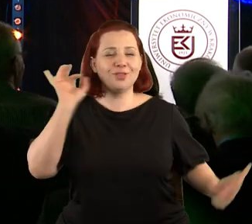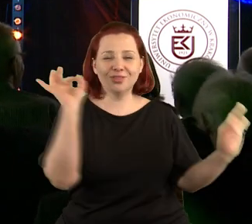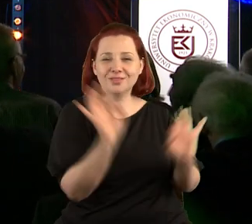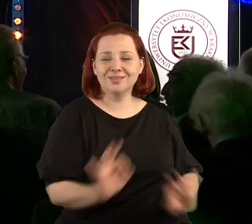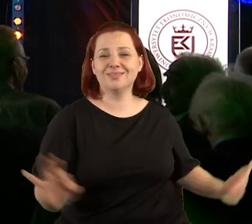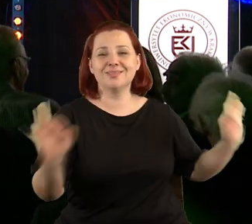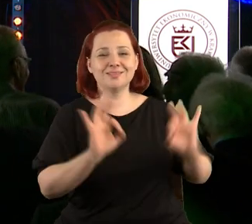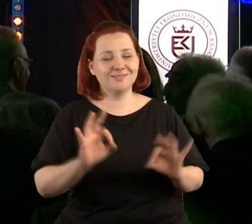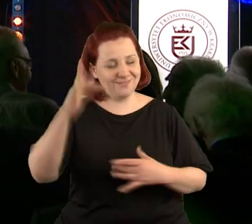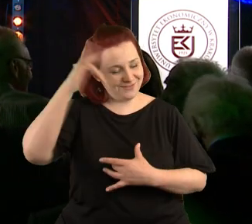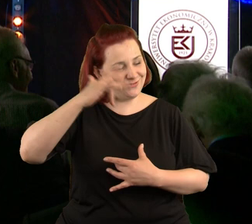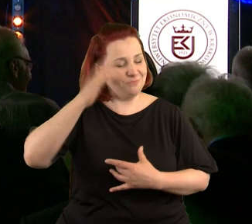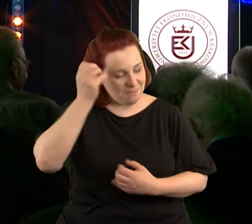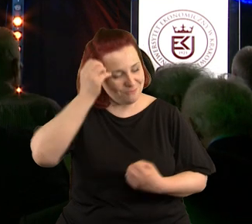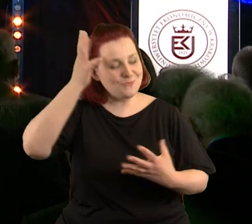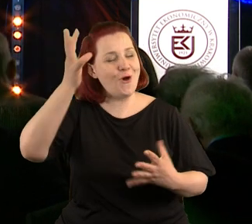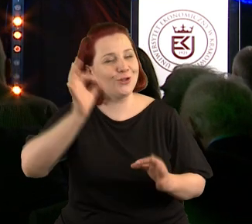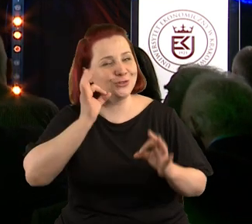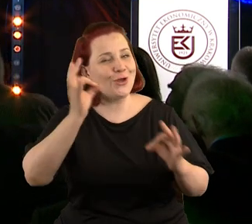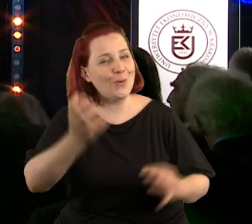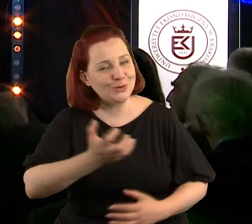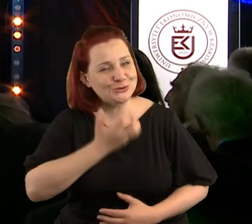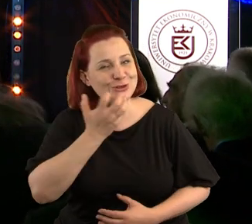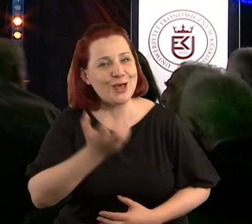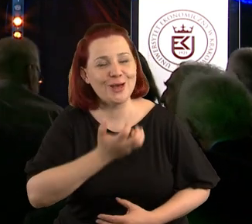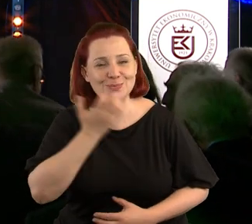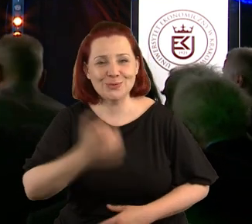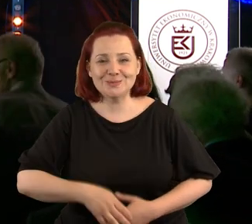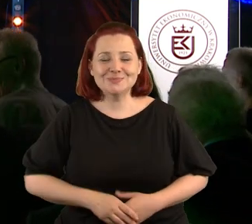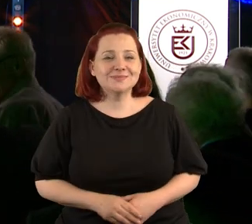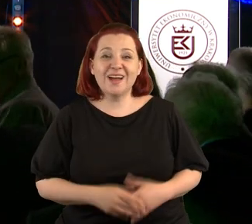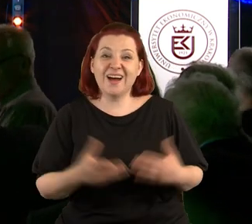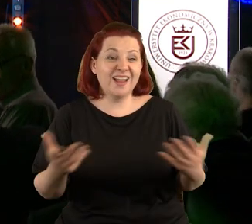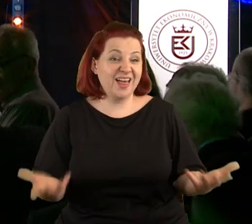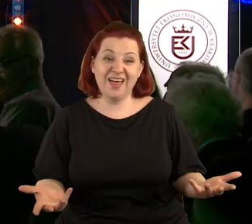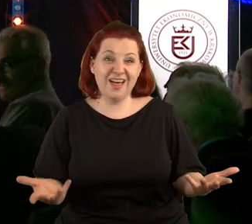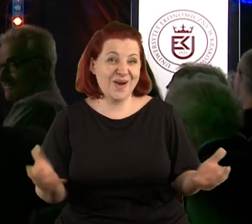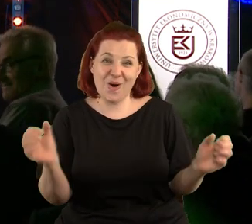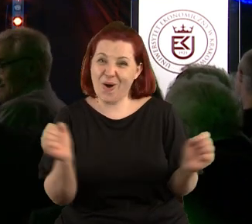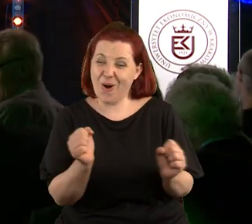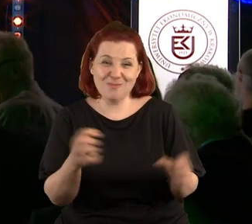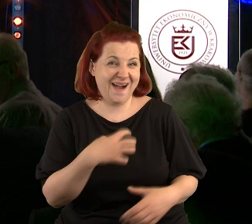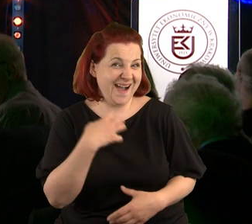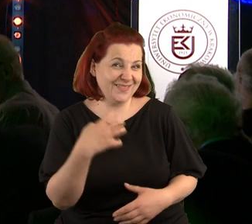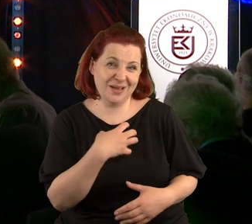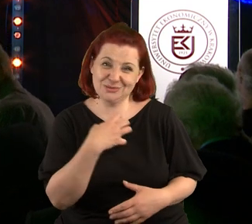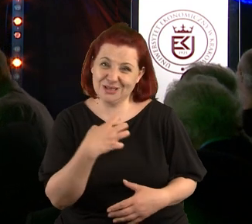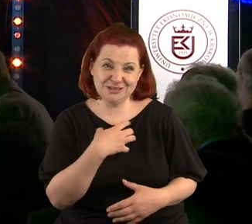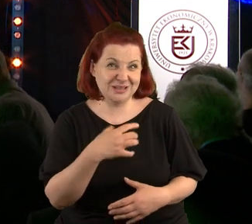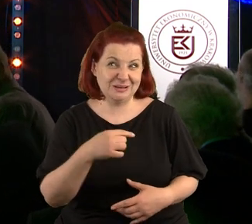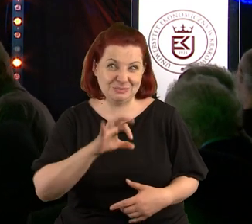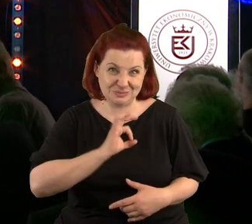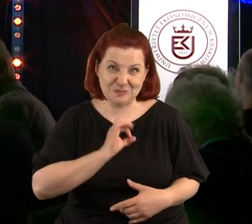pełną mądrości, dobra i ciepła, ale niestety obawiam się, że ten mój